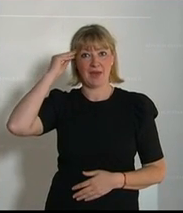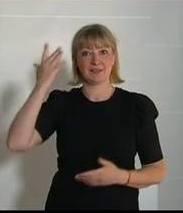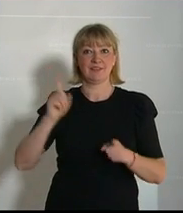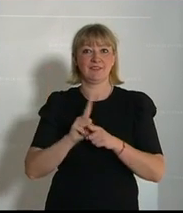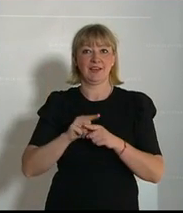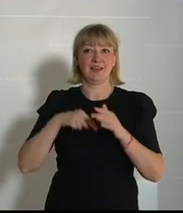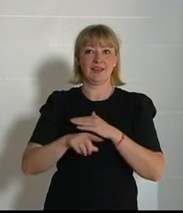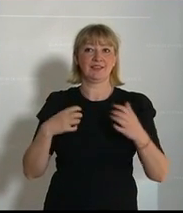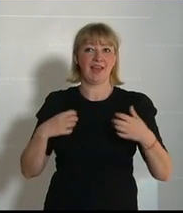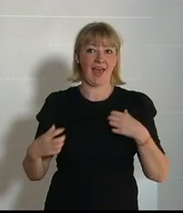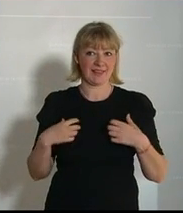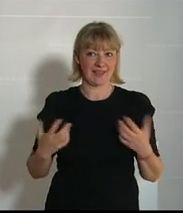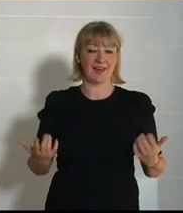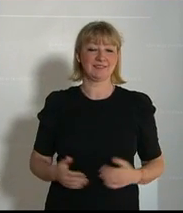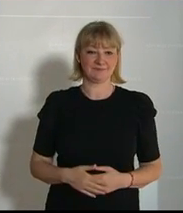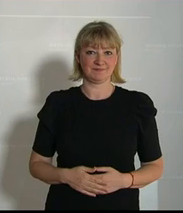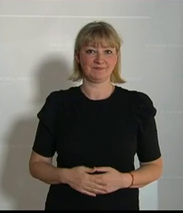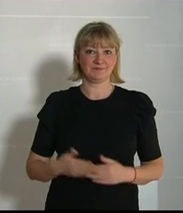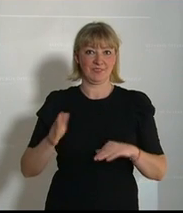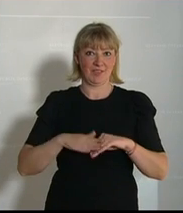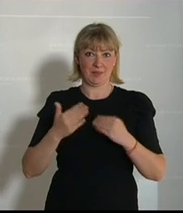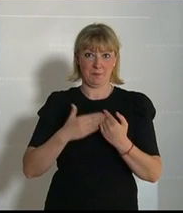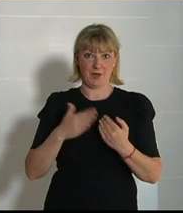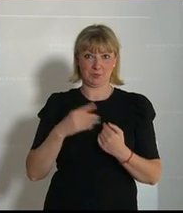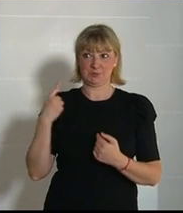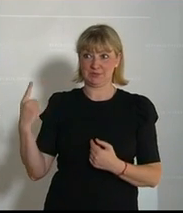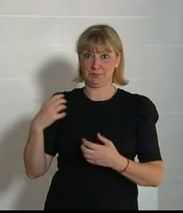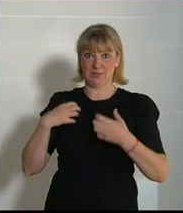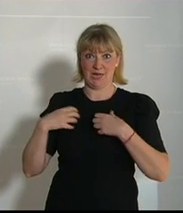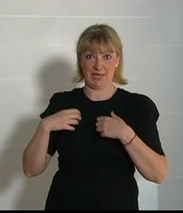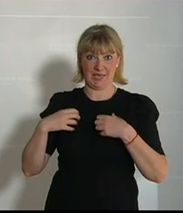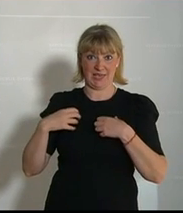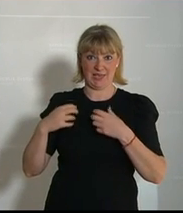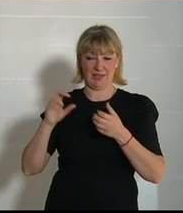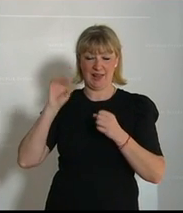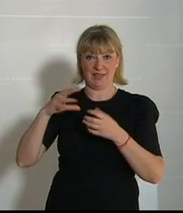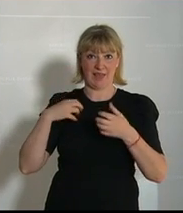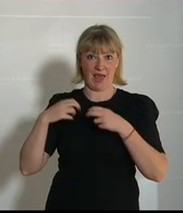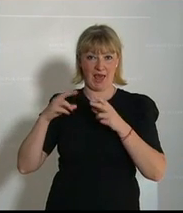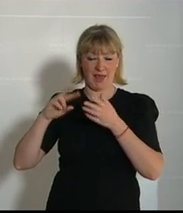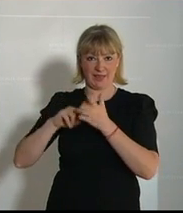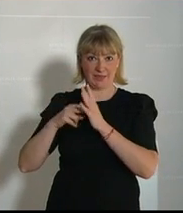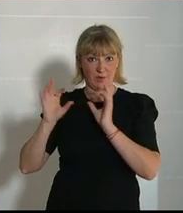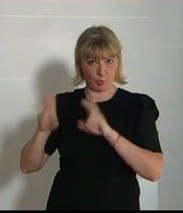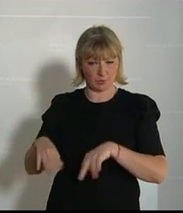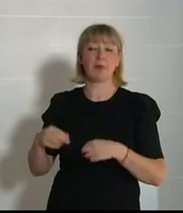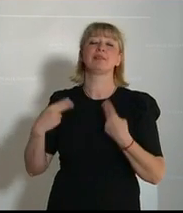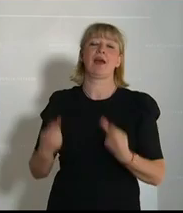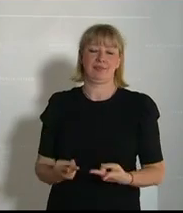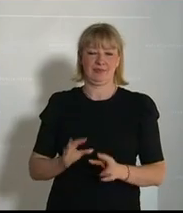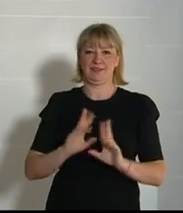am Theater, wenn du als Lichttechniker alles richtig gemacht hast. Und dann ist es gut.